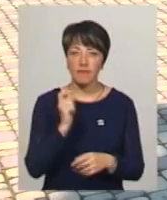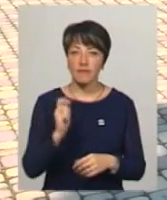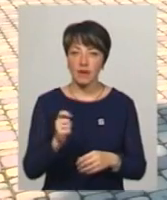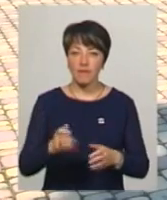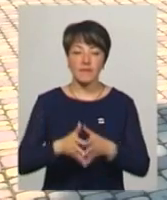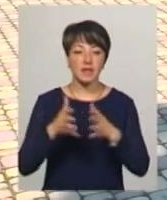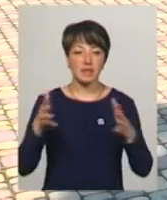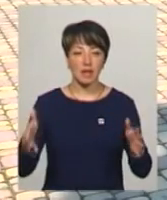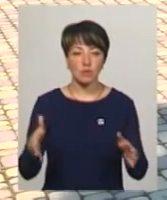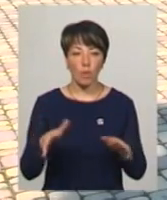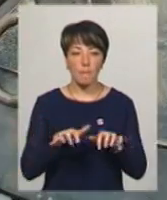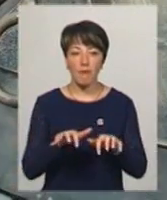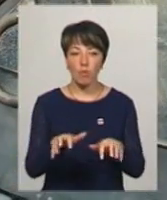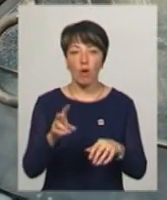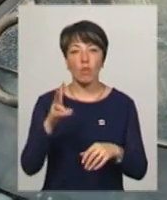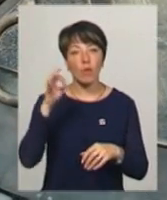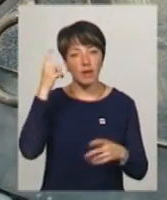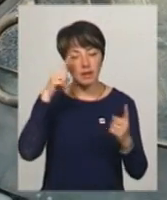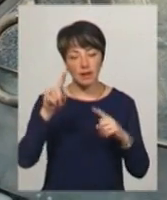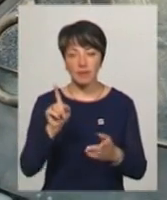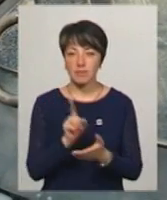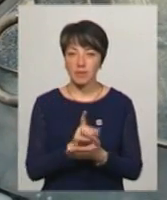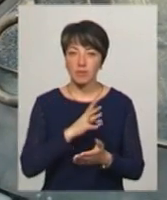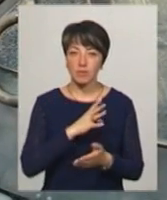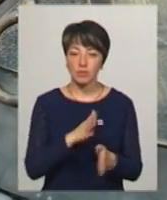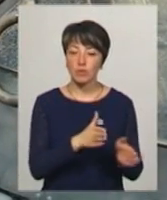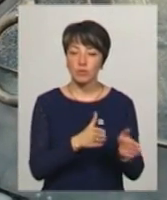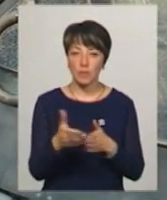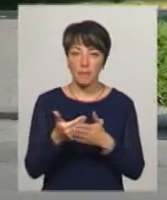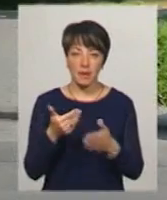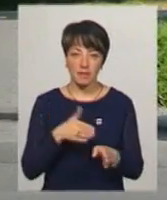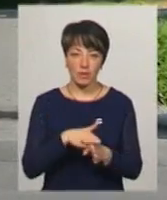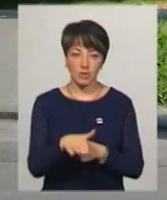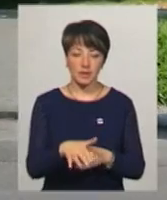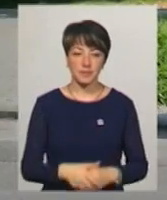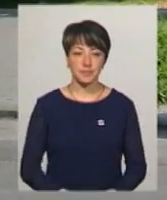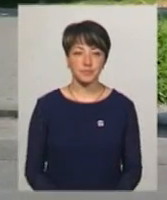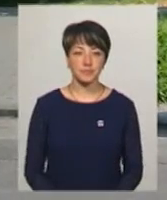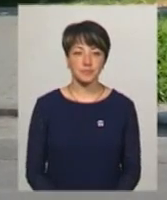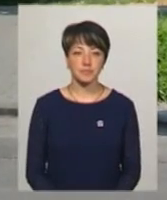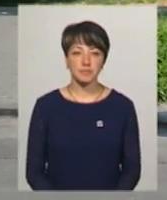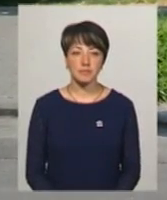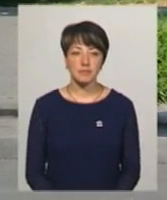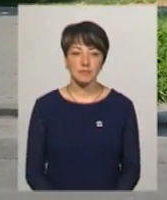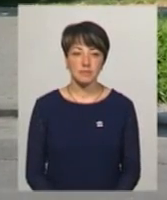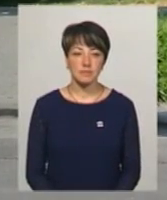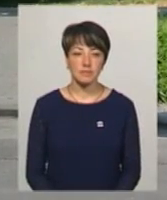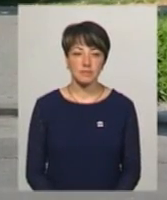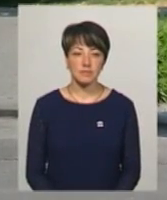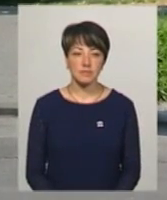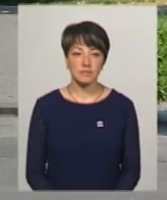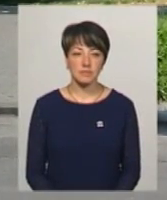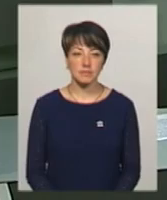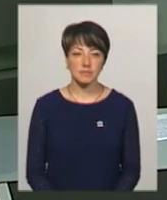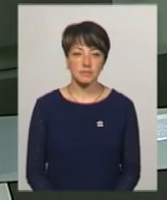велетенського павука. Та ідея має визрати і набути чітких образів перед реалізацією. Леся Боровець, Юрій Чорний. Новини Поділяцентр.